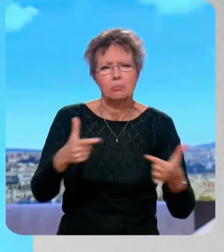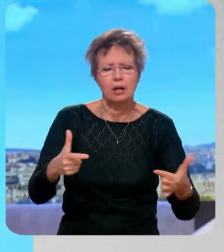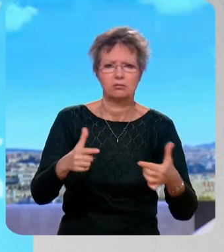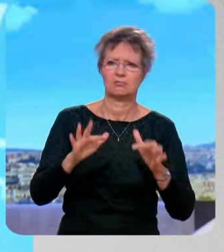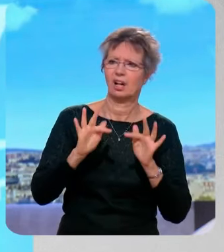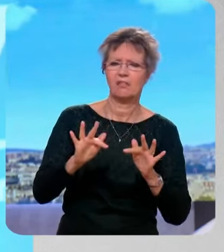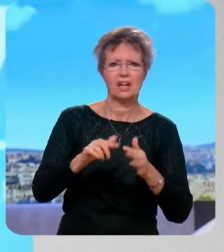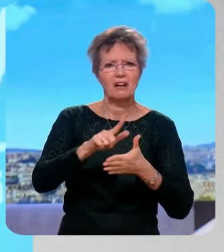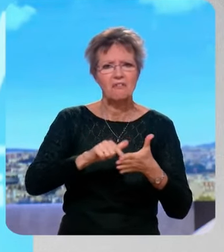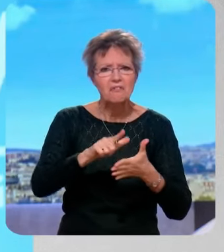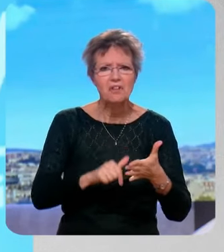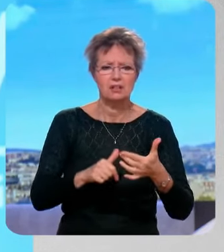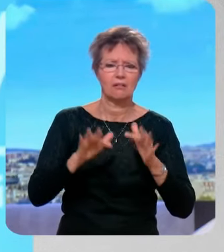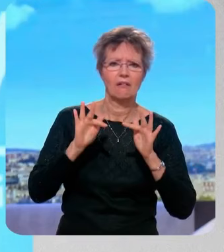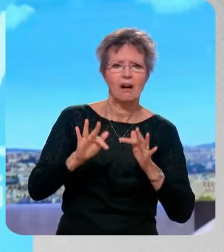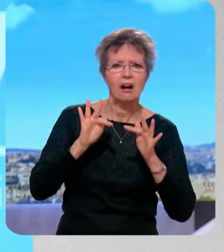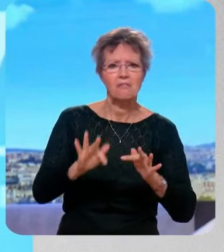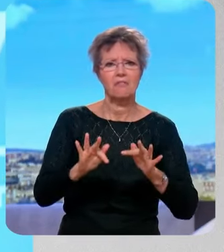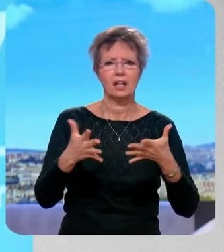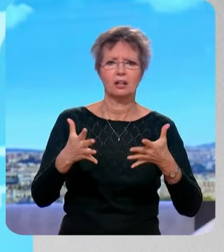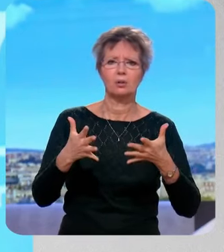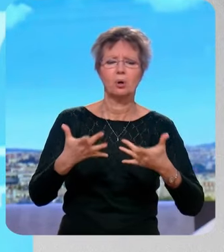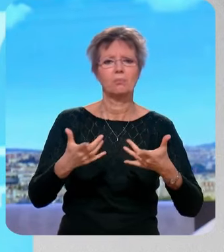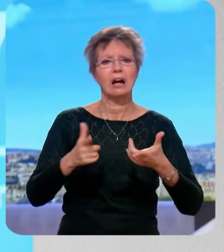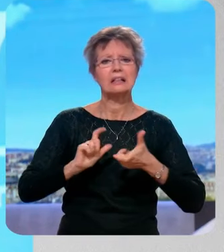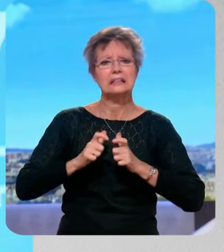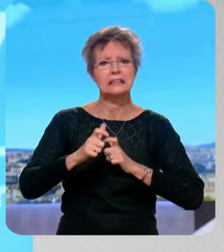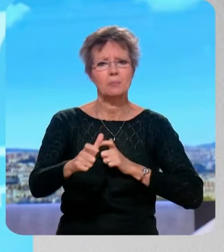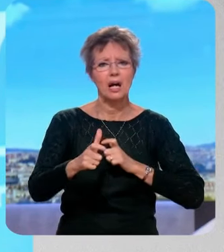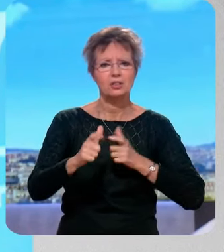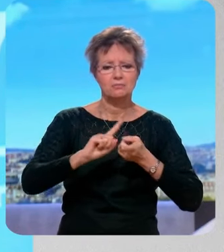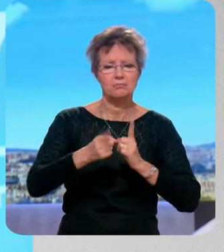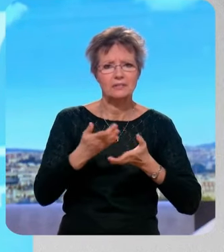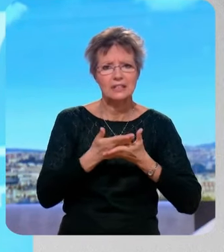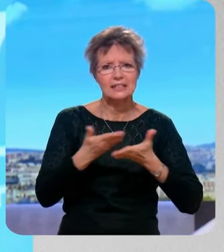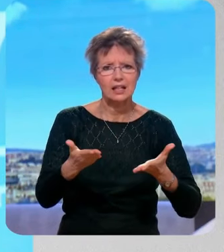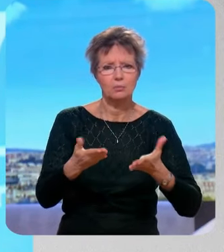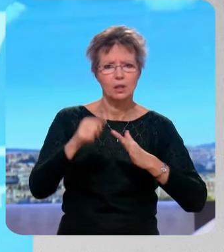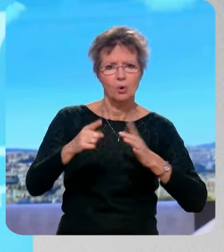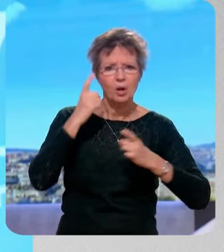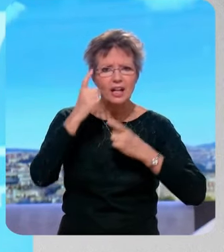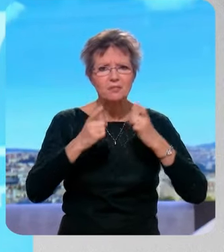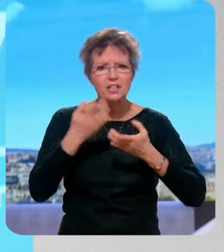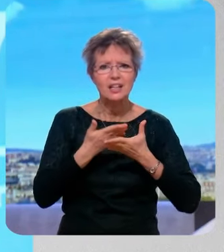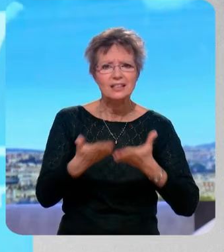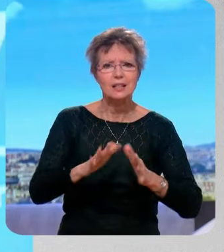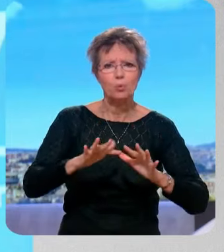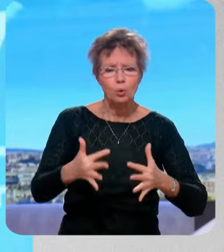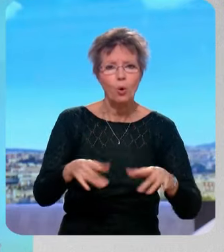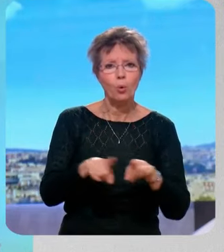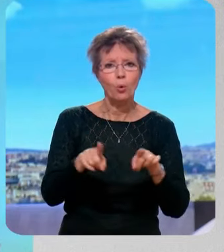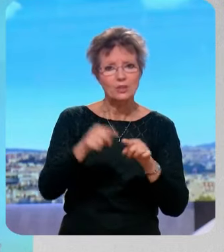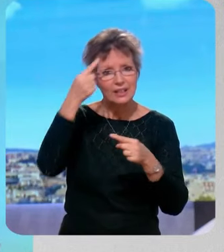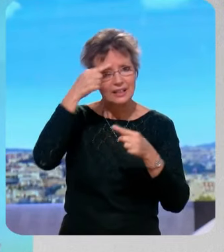les questions fiscales, il y des crises sur la question de la simplification, et la simplification, il faut prendre le temps de regarder ce qu'on peut simplifier déjà. Et puis on a des sujets